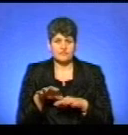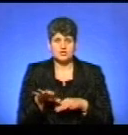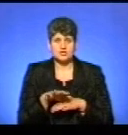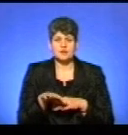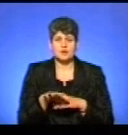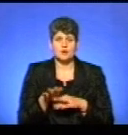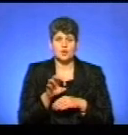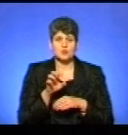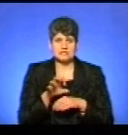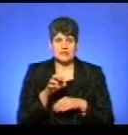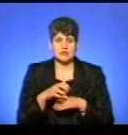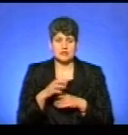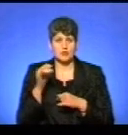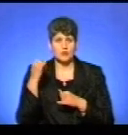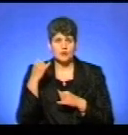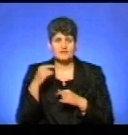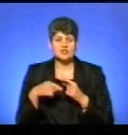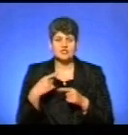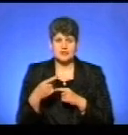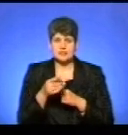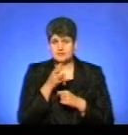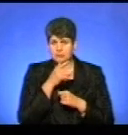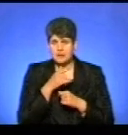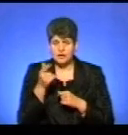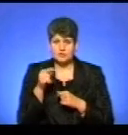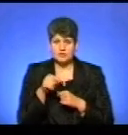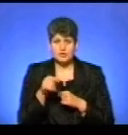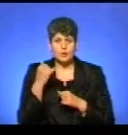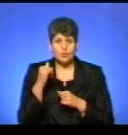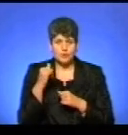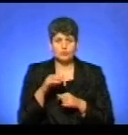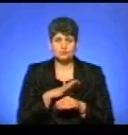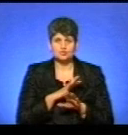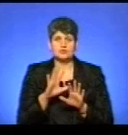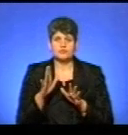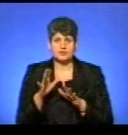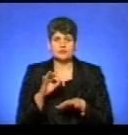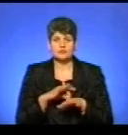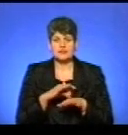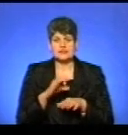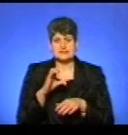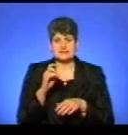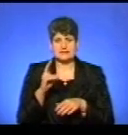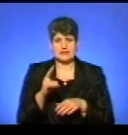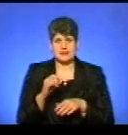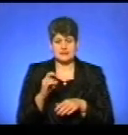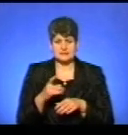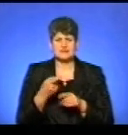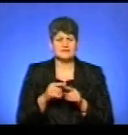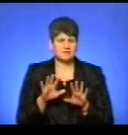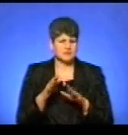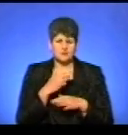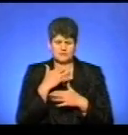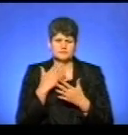кусали корів, і через певний період ті корови було такі випадки, що захворювали на сказ. Таких випадків, на жаль, є чимало.